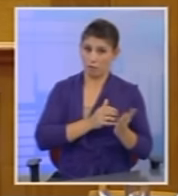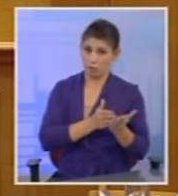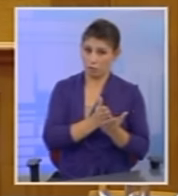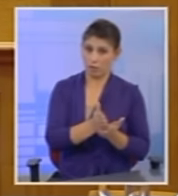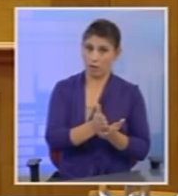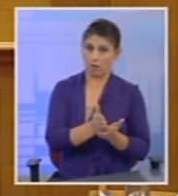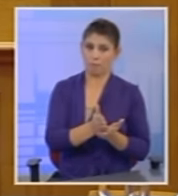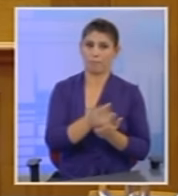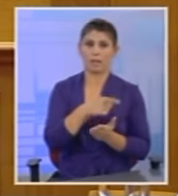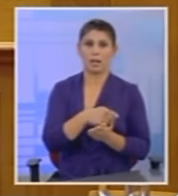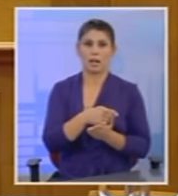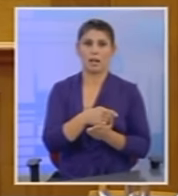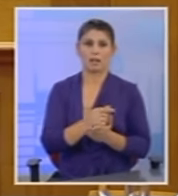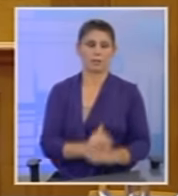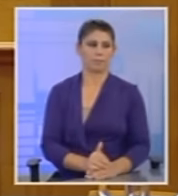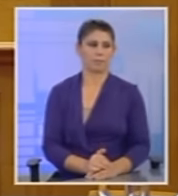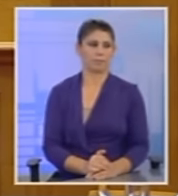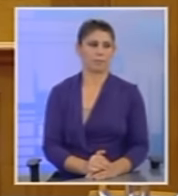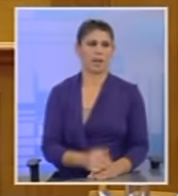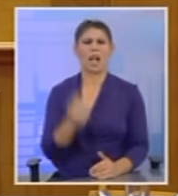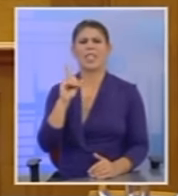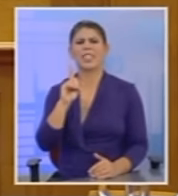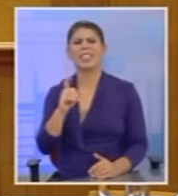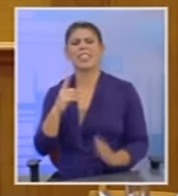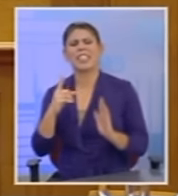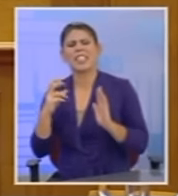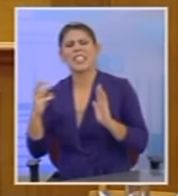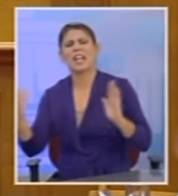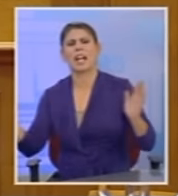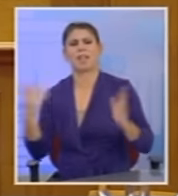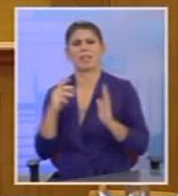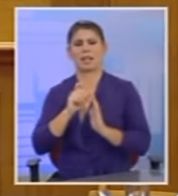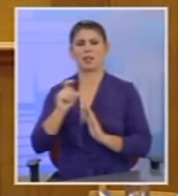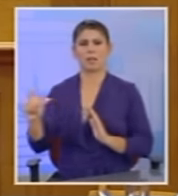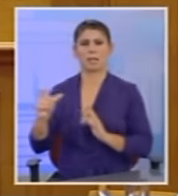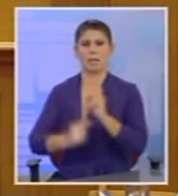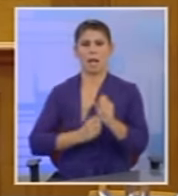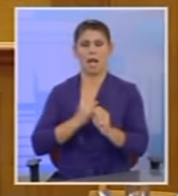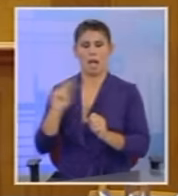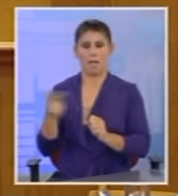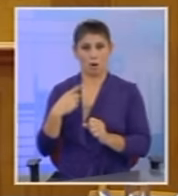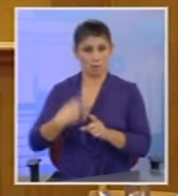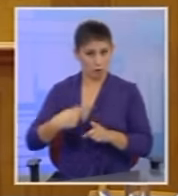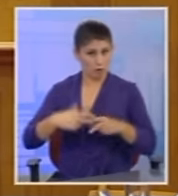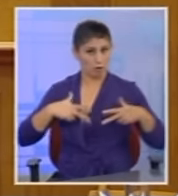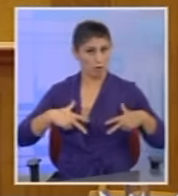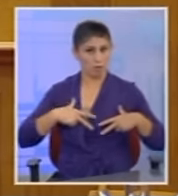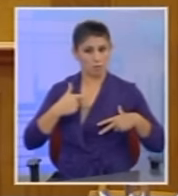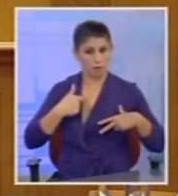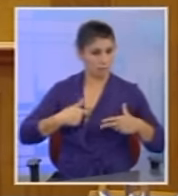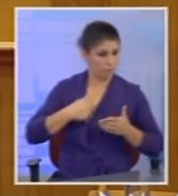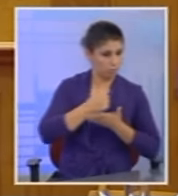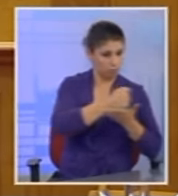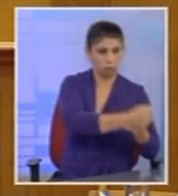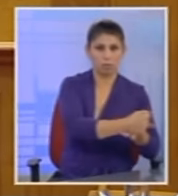παστοθεί με δεκάδες εκατομμύρια ευρώ από το ελληνικό κράτος δανεικά που δανειζόμαστε και τα δίνουμε σε αυτούς για να τα δίνουν στράπεζ για να